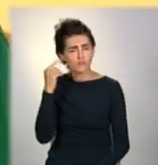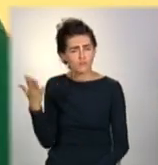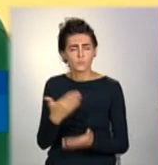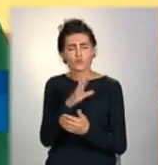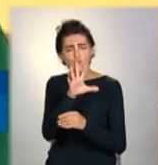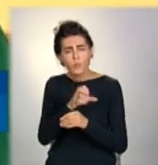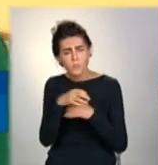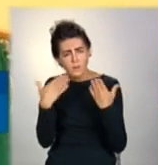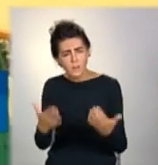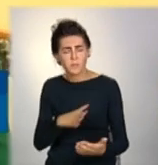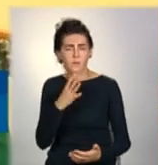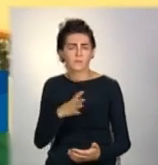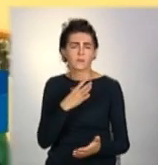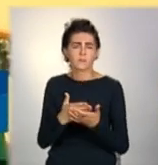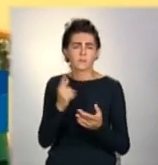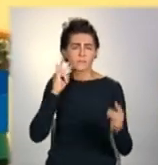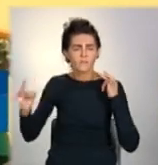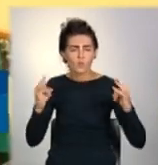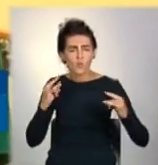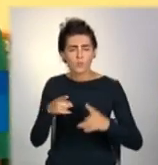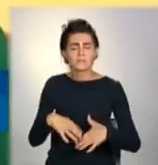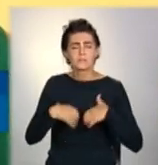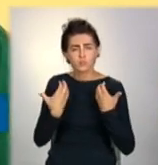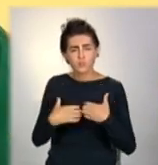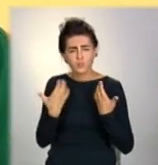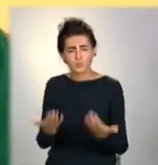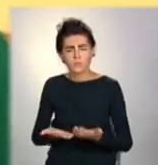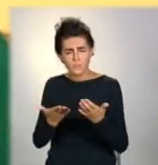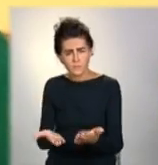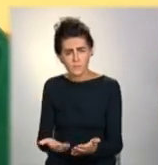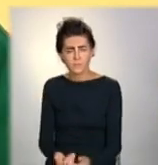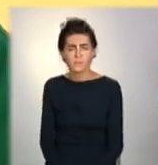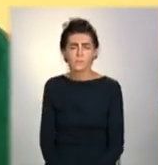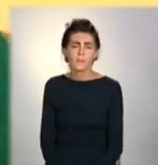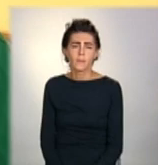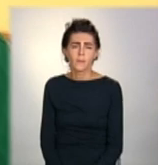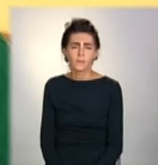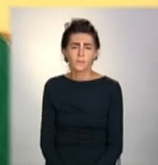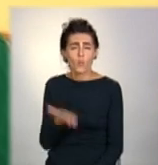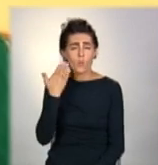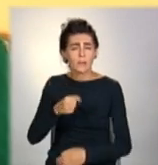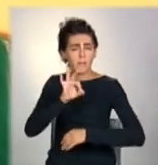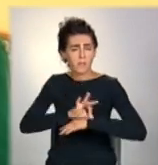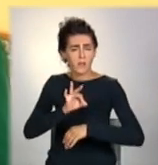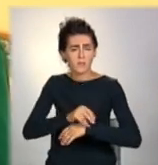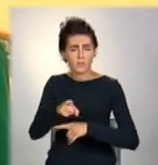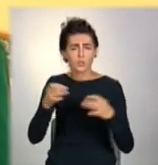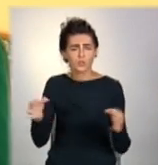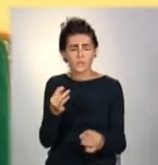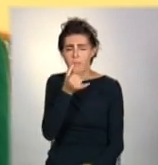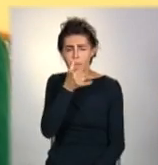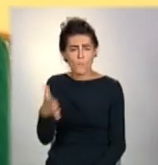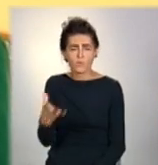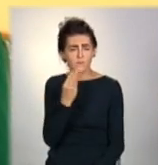Собаки, які вибігають, наприклад, він пугається дуже все время. Ну, по-перше, коли болеє, він нічого не скаже,